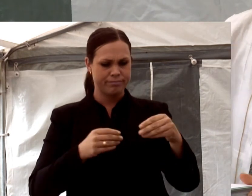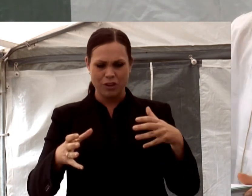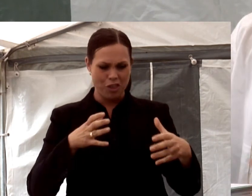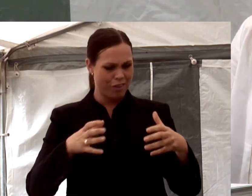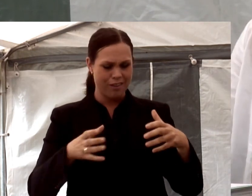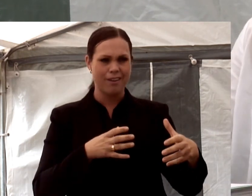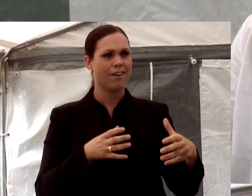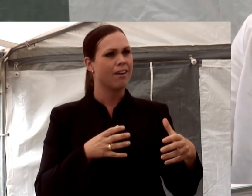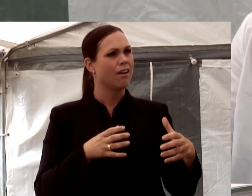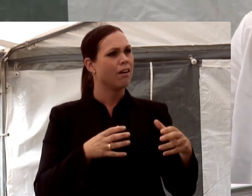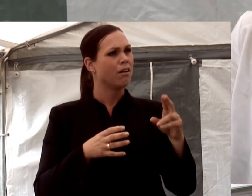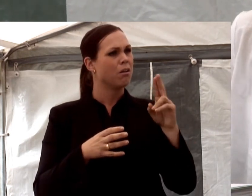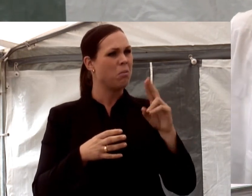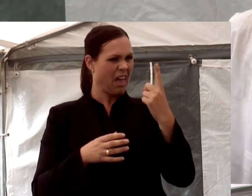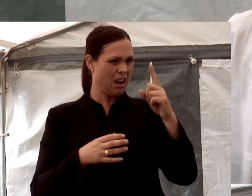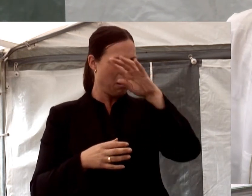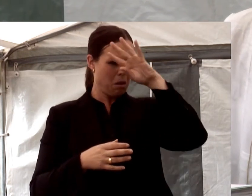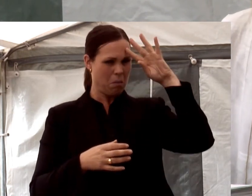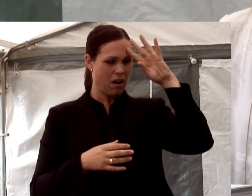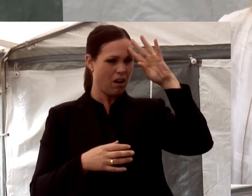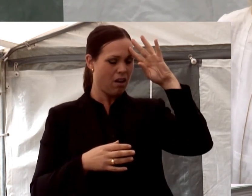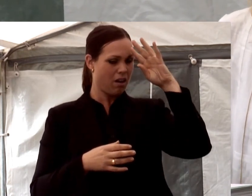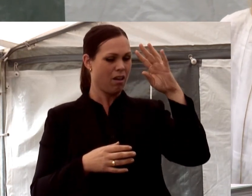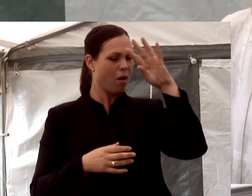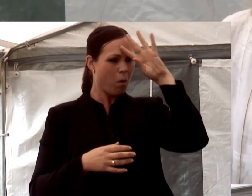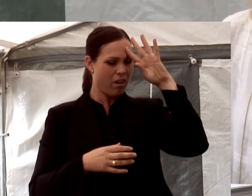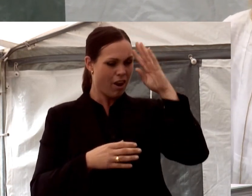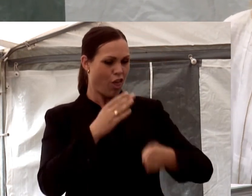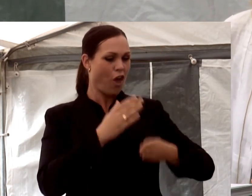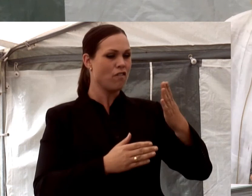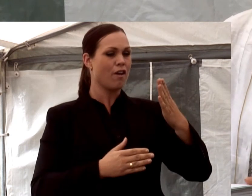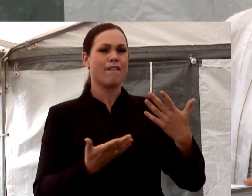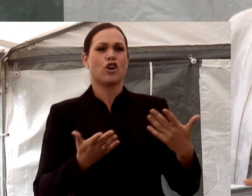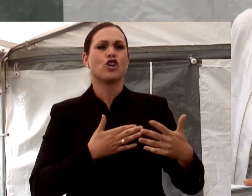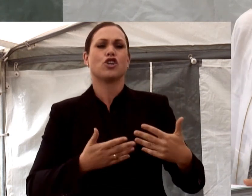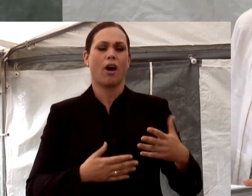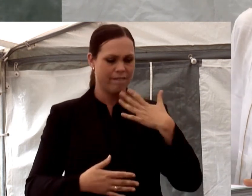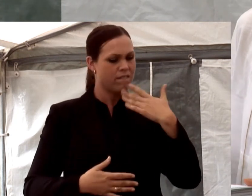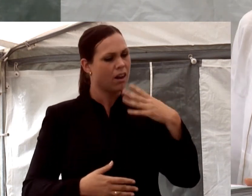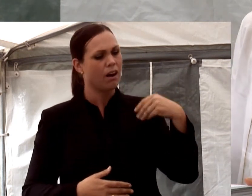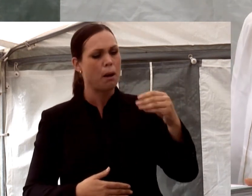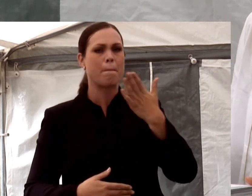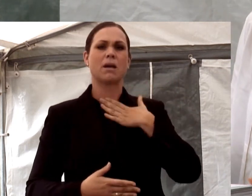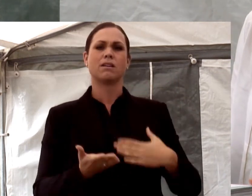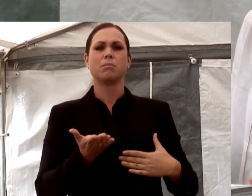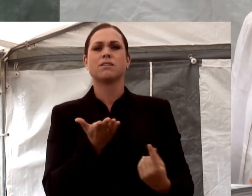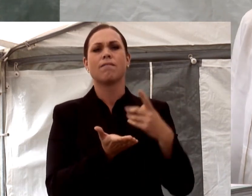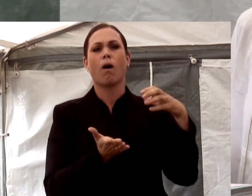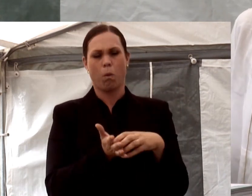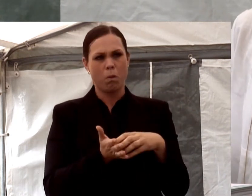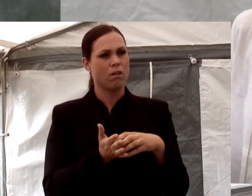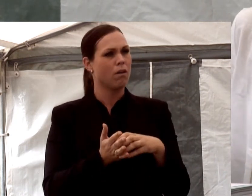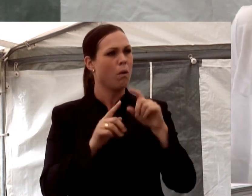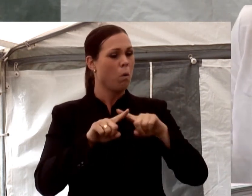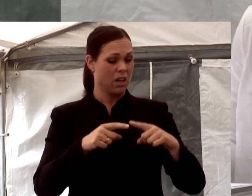Det är en och samma människa kan ha olika åldrar beroende på vad man gör. I vilken situation man hamnar. I